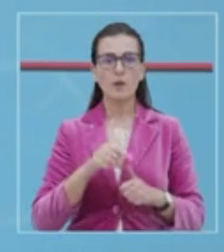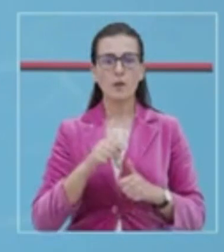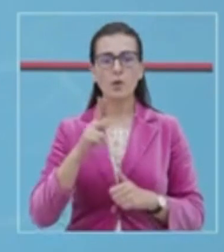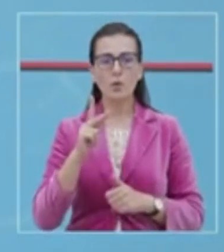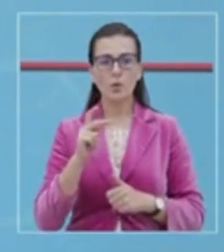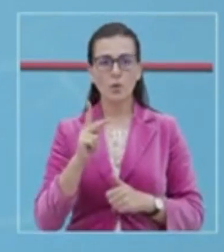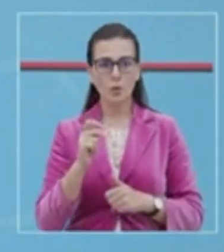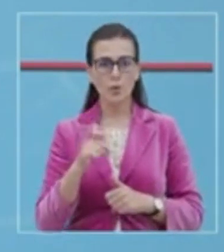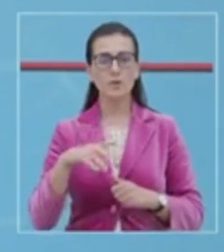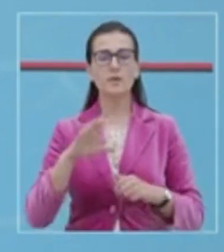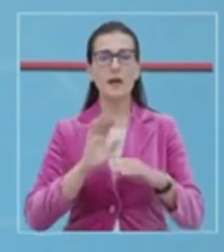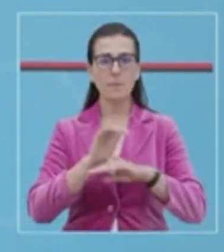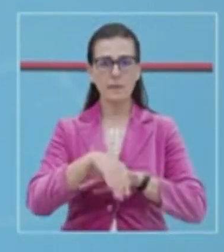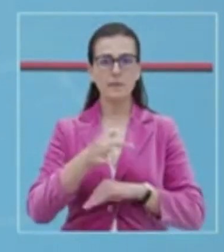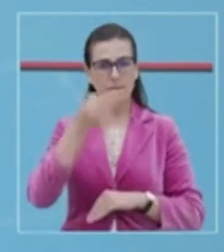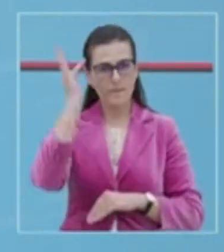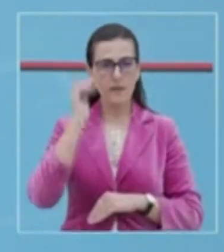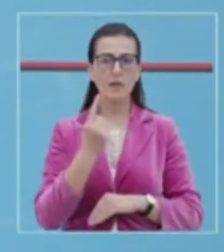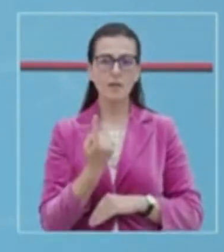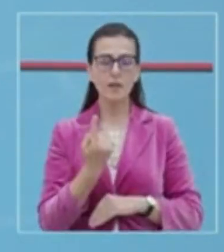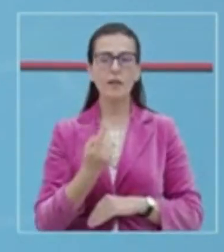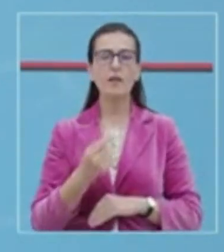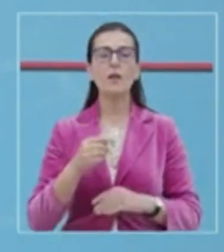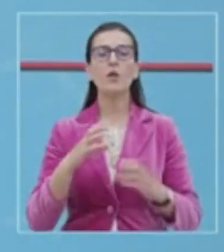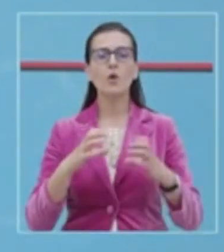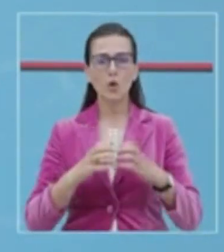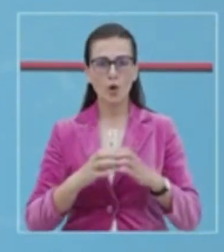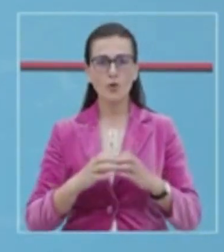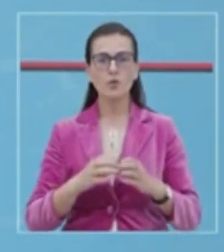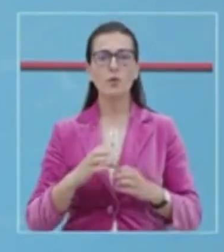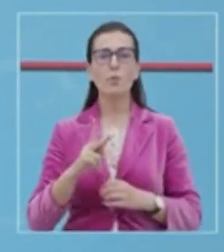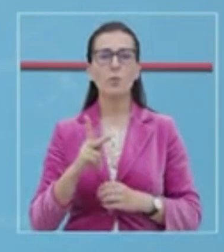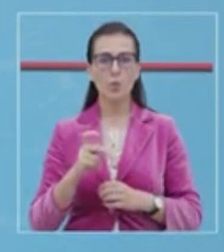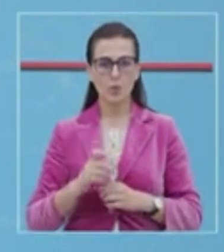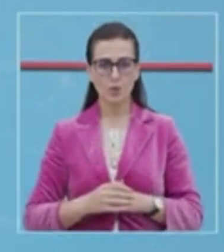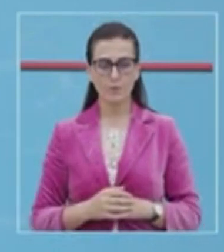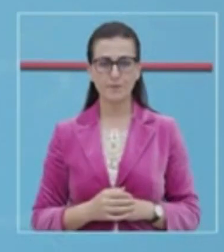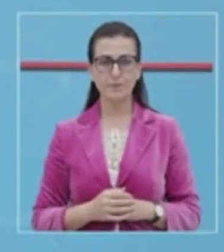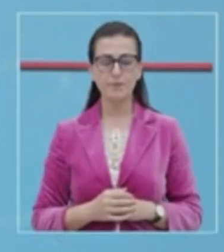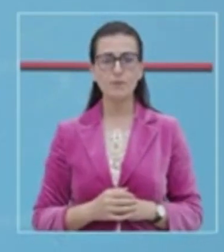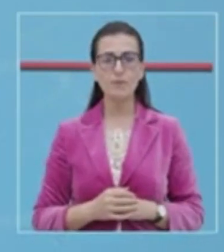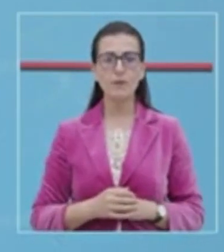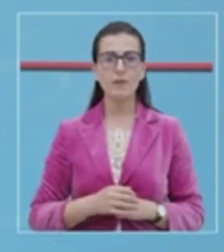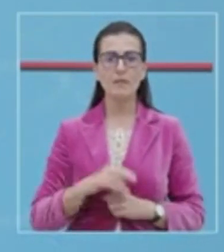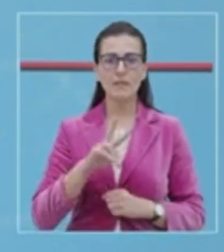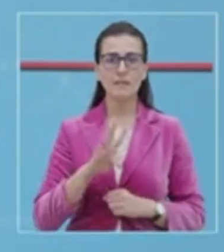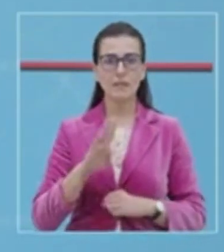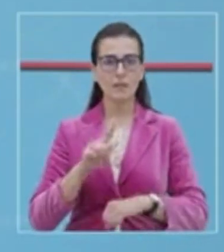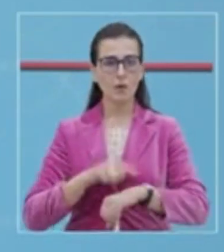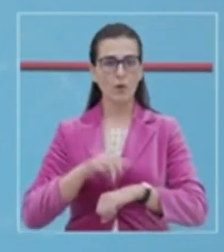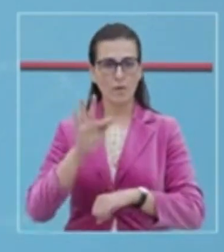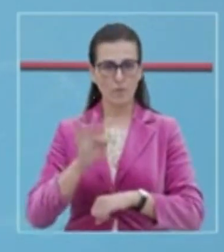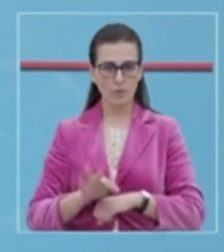Kukës, e Basan, Fierë, dhe nga një rast përkatsisht në Korç dhe Pukë. Gjatë